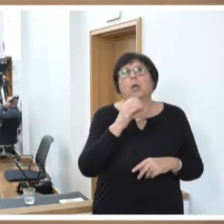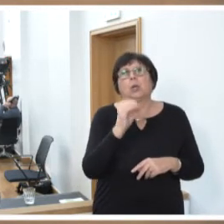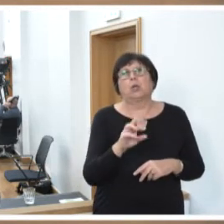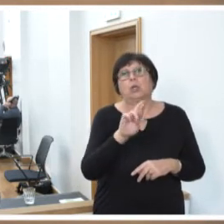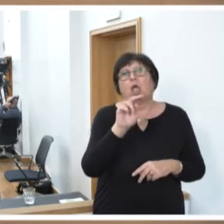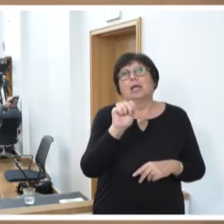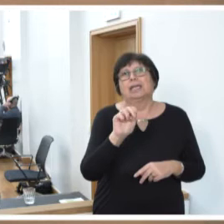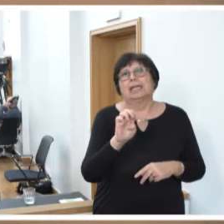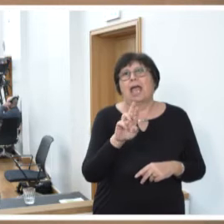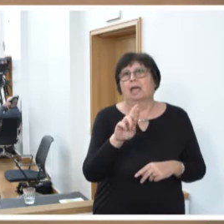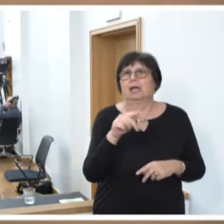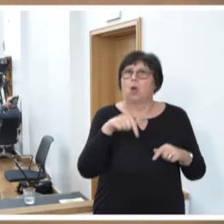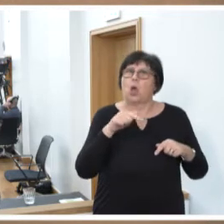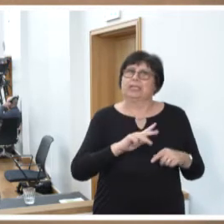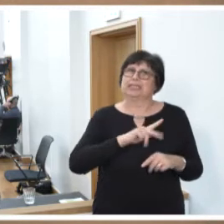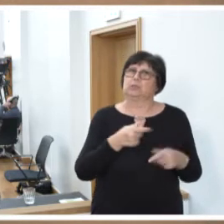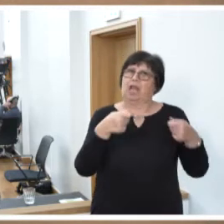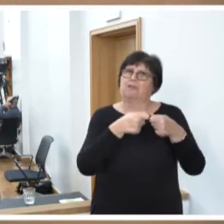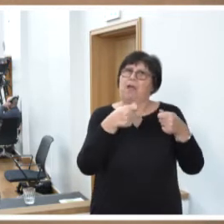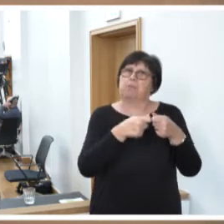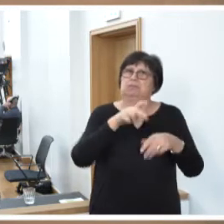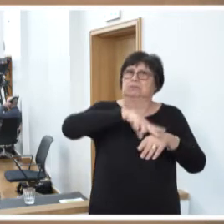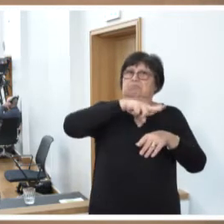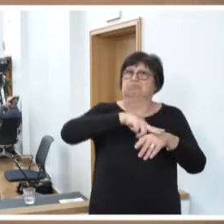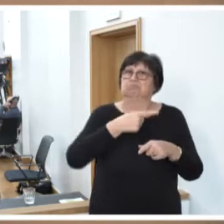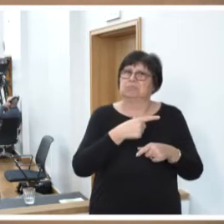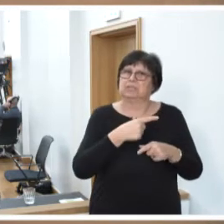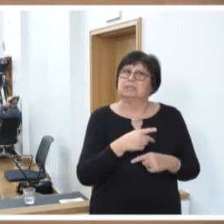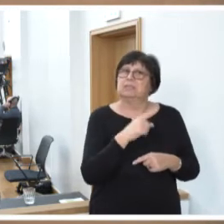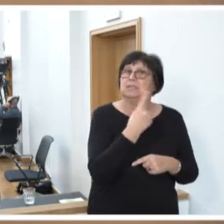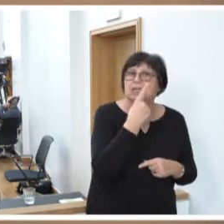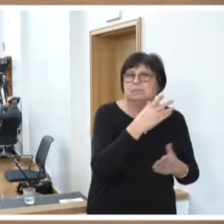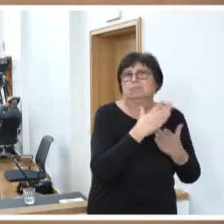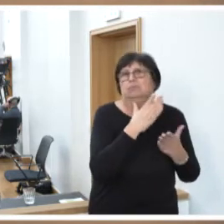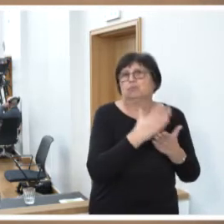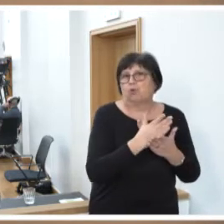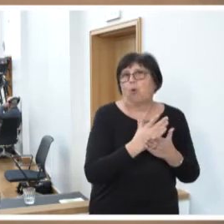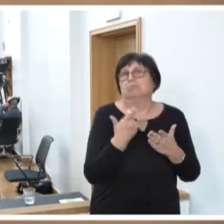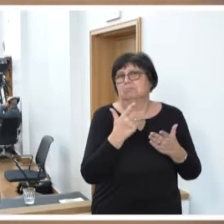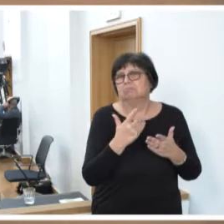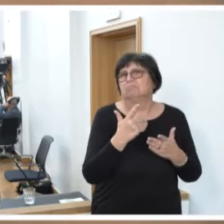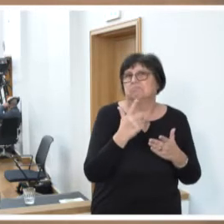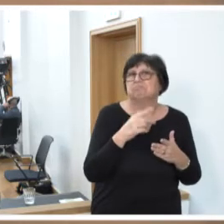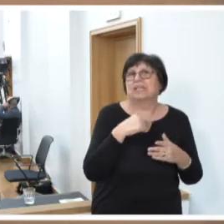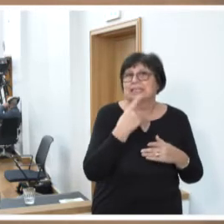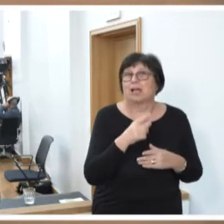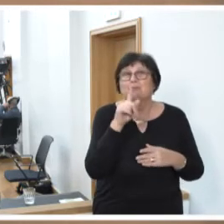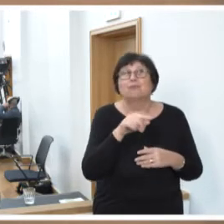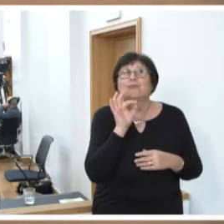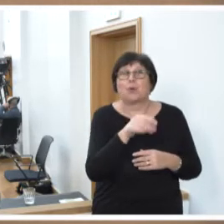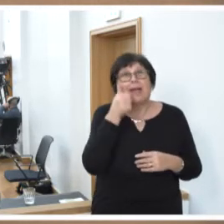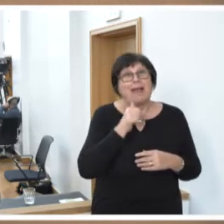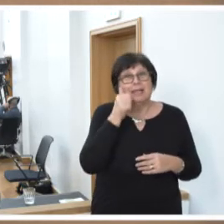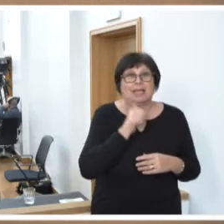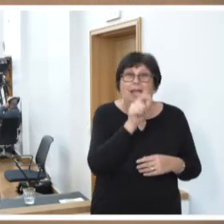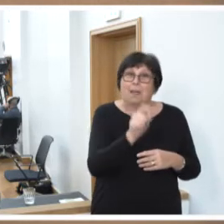heute dem Sozialverband vorsteht, hat das ja unlängst thematisiert, gerade für ältere Menschen sei es wichtig,